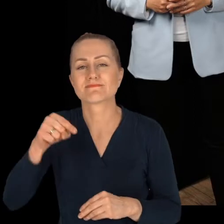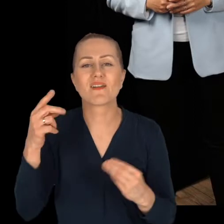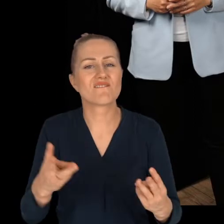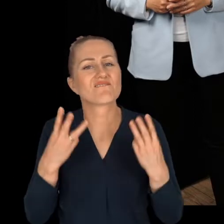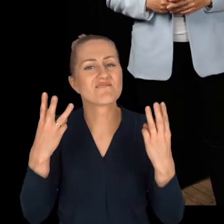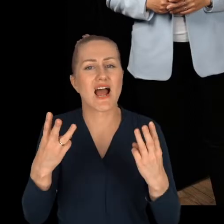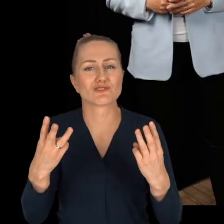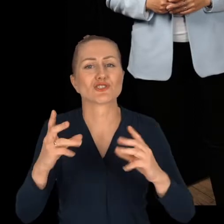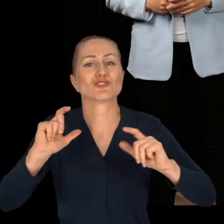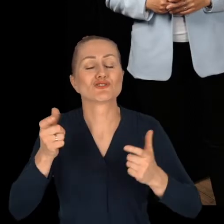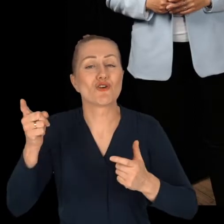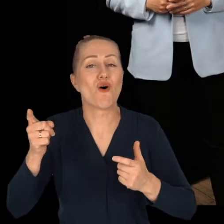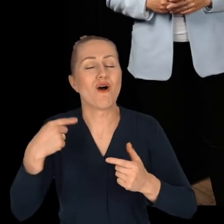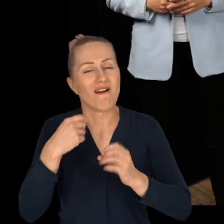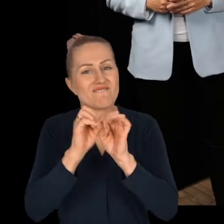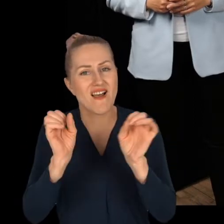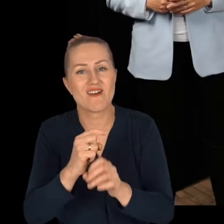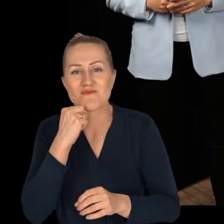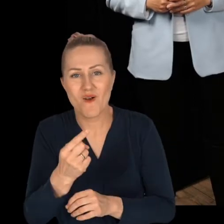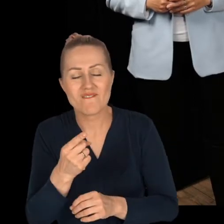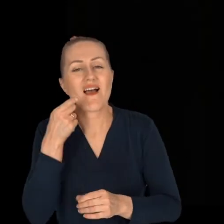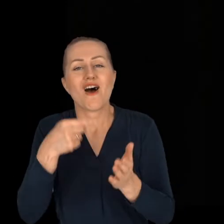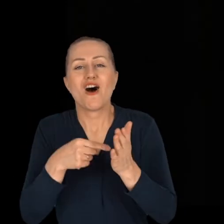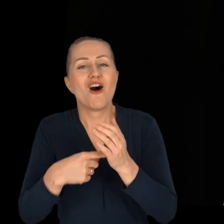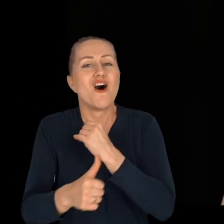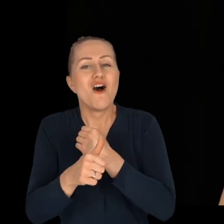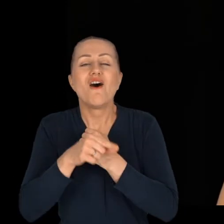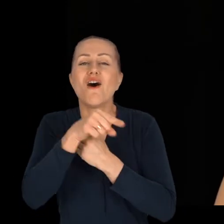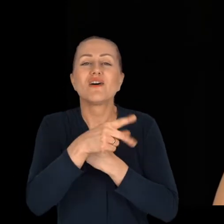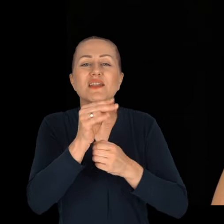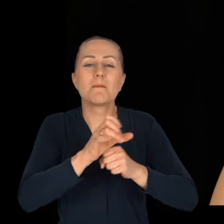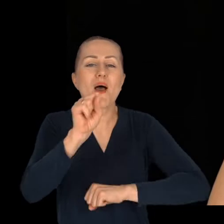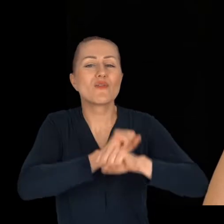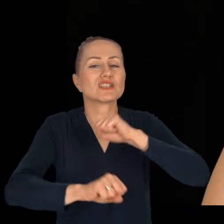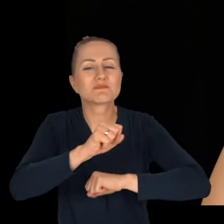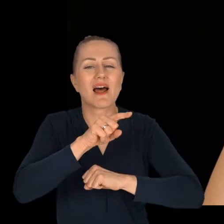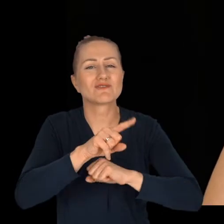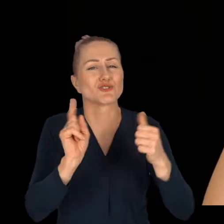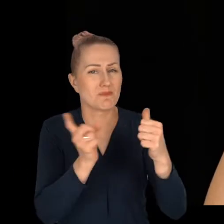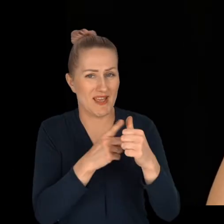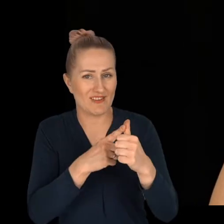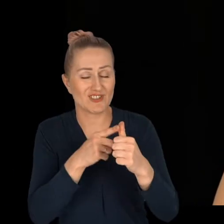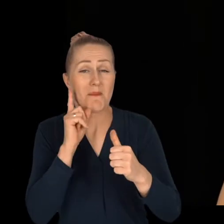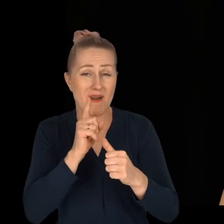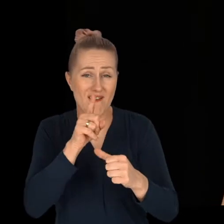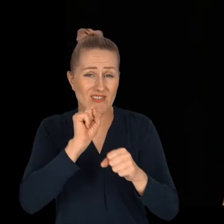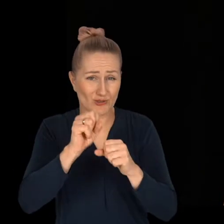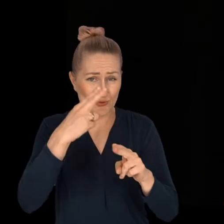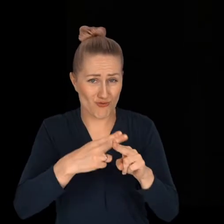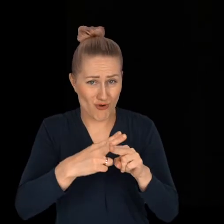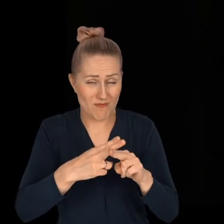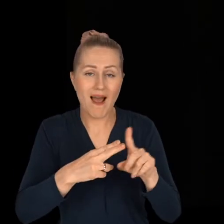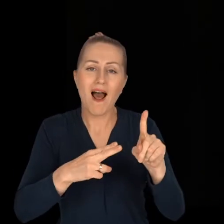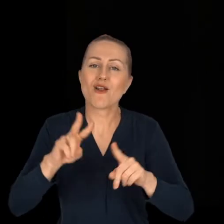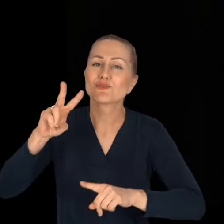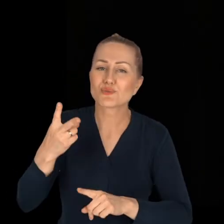Ważnym aspektem, o którym też mówię, to to, że niepełnosprawność to po pierwsze rzeczywiście choroba, a